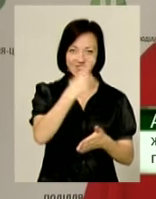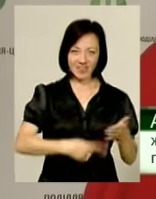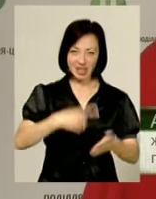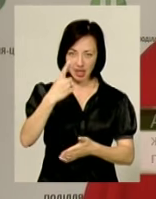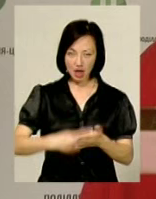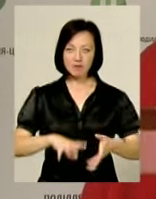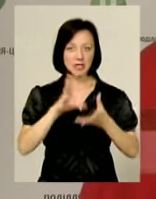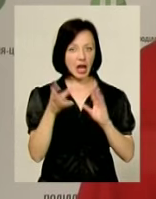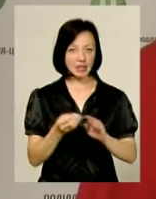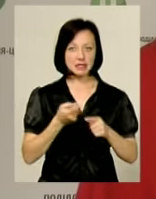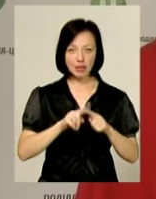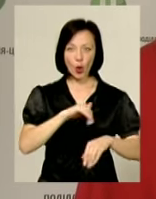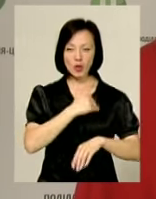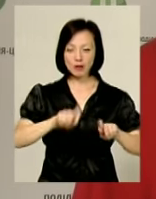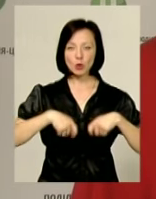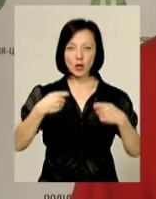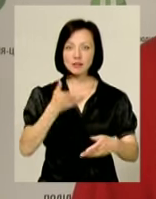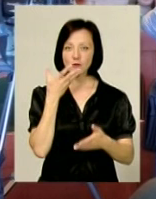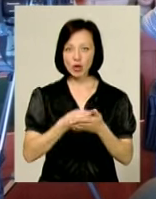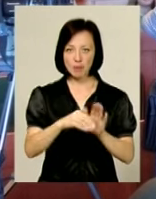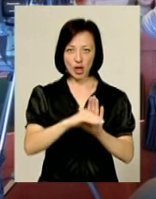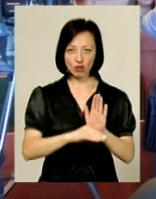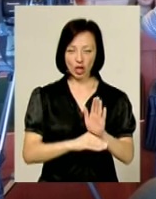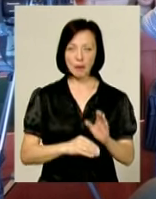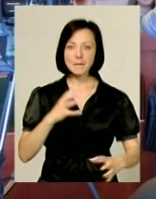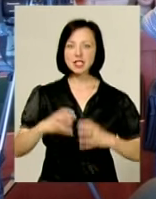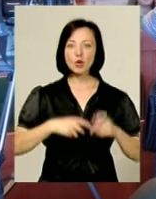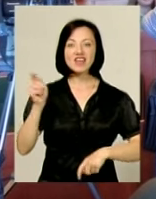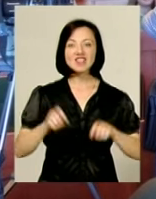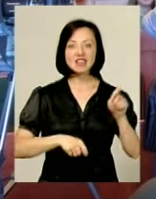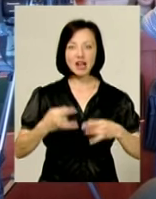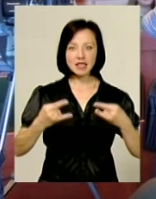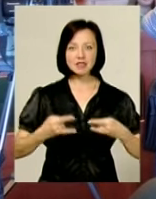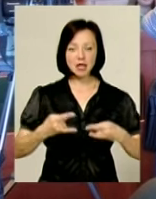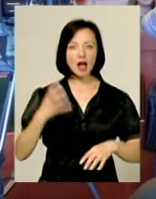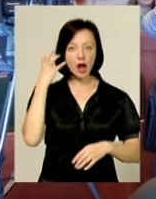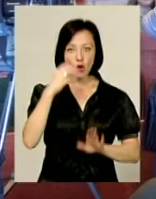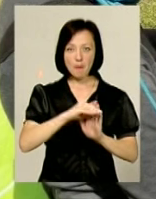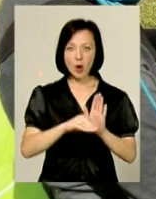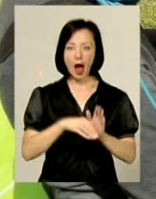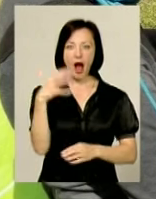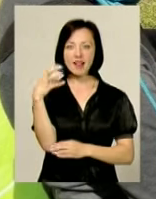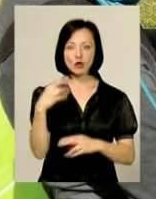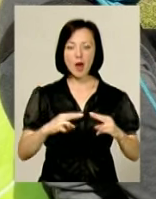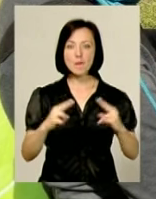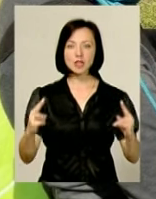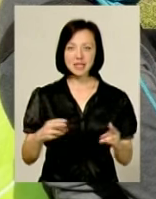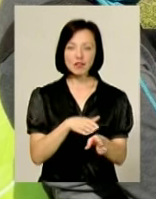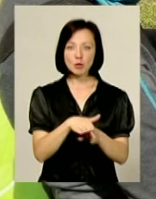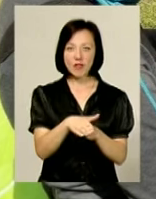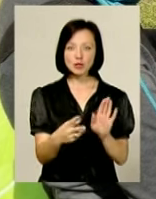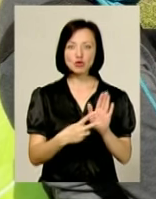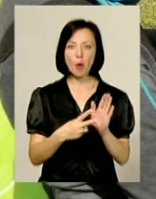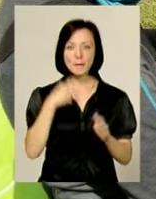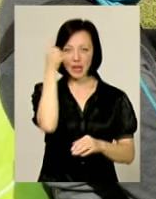взагалі, от саме це ми хотіли донести у своїй передачі. Міжнародний фестиваль телевізійних і радіопрограм «Калинові мости» відбувається вже